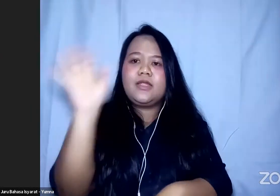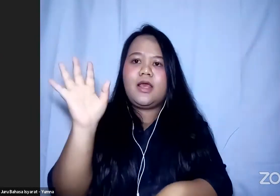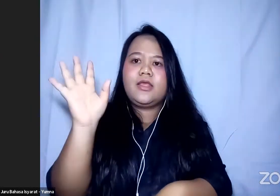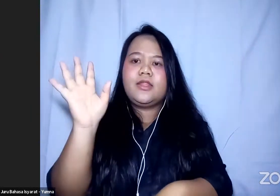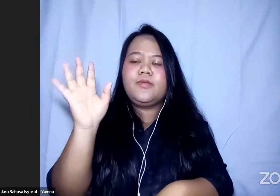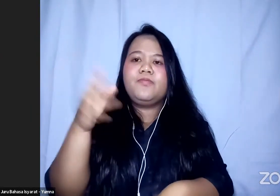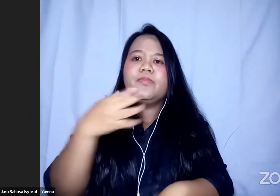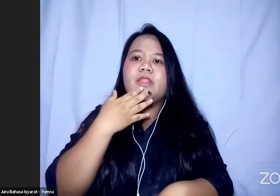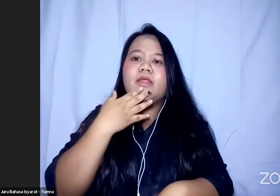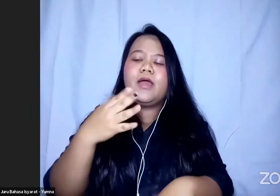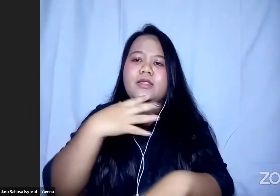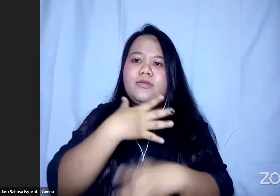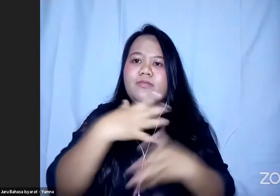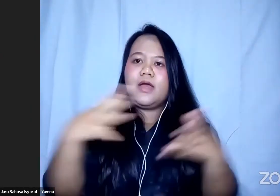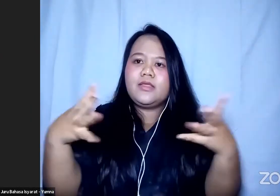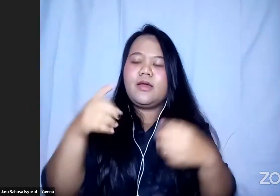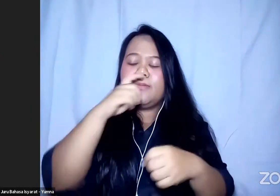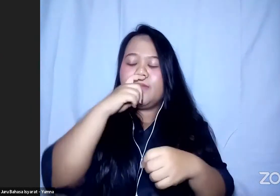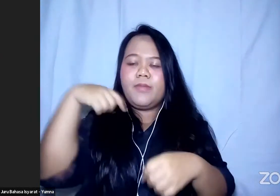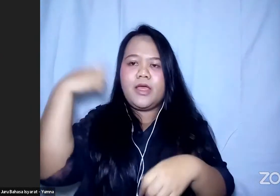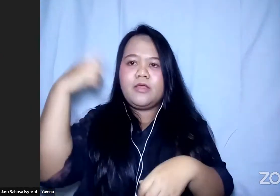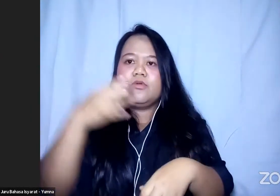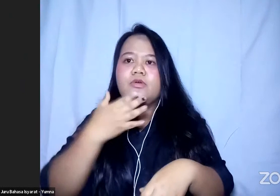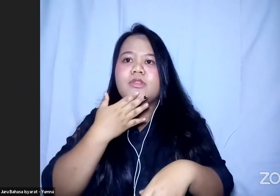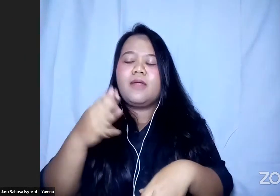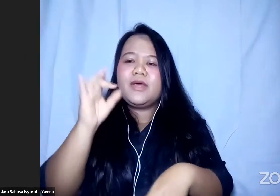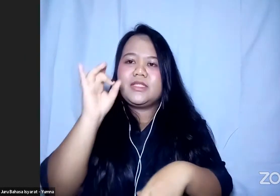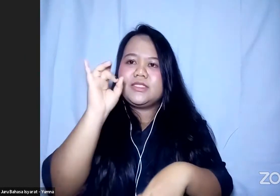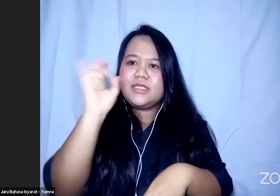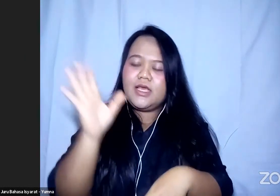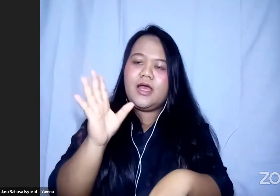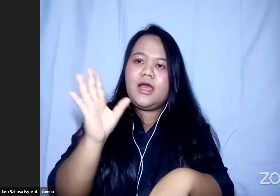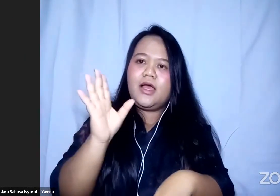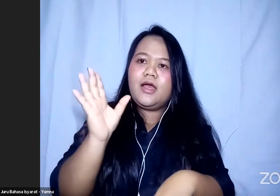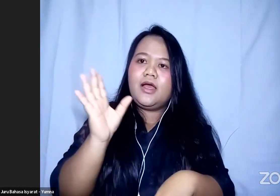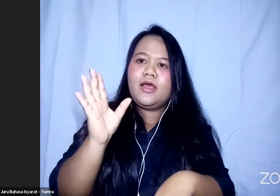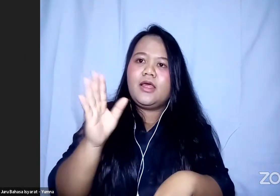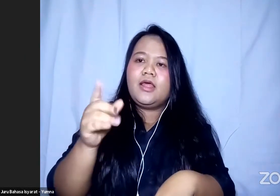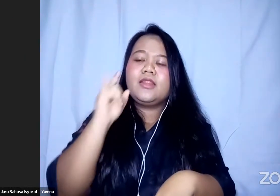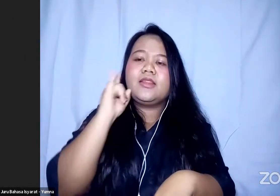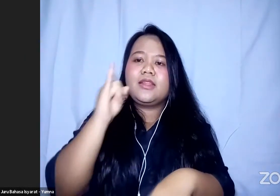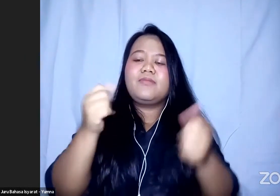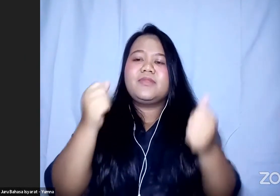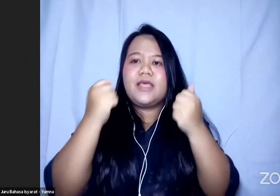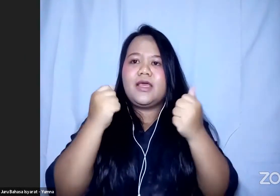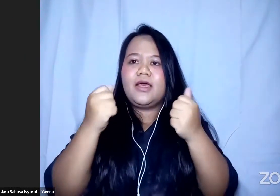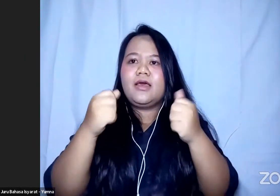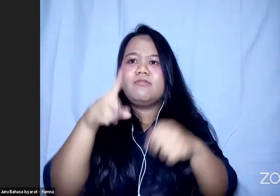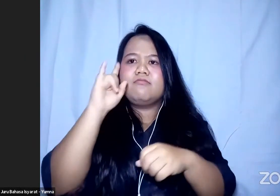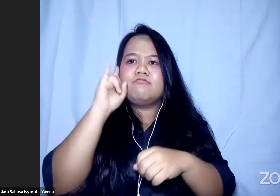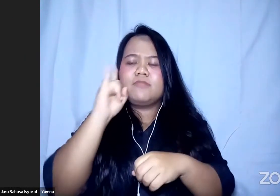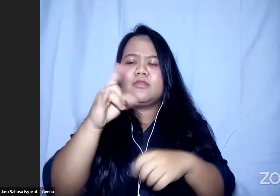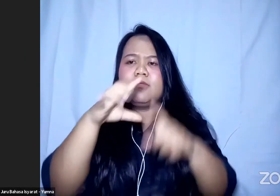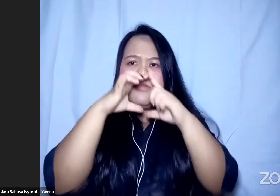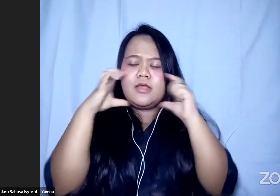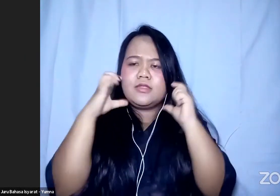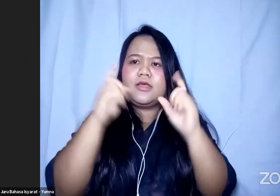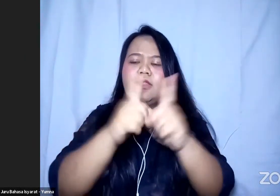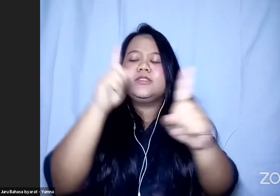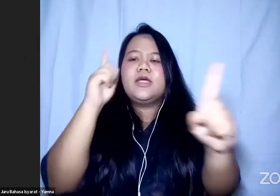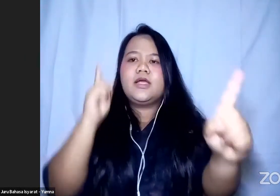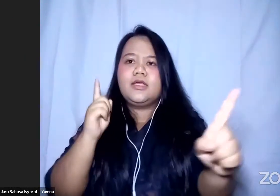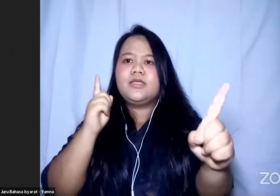Banyak Bapak Ibu Selamat Siang Dan Tetap Sehat Selalu Pakai Masker Jaga Jarak Dan